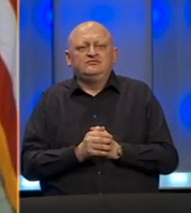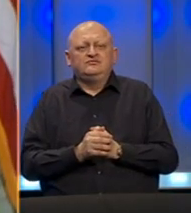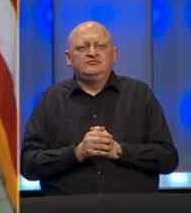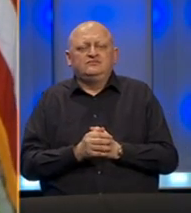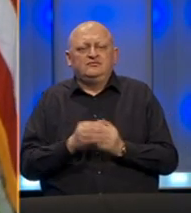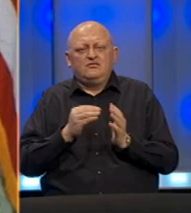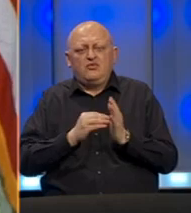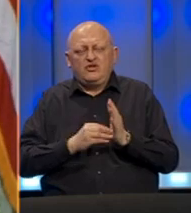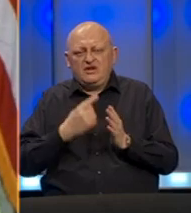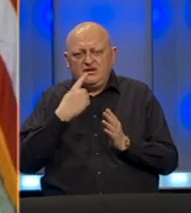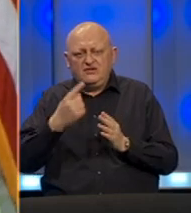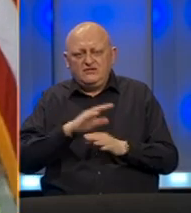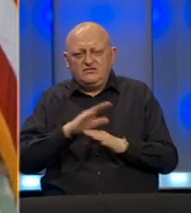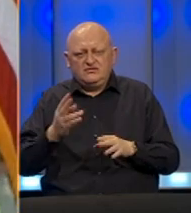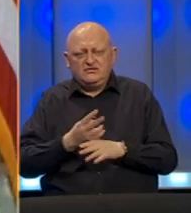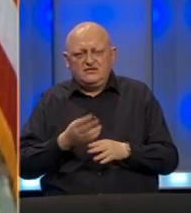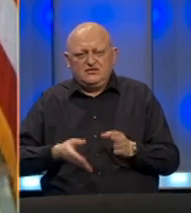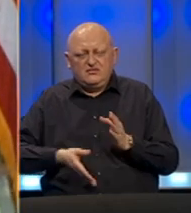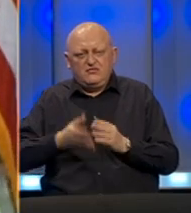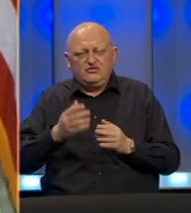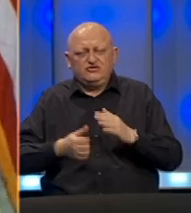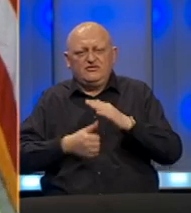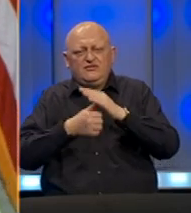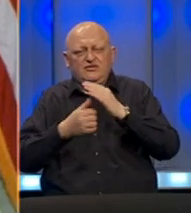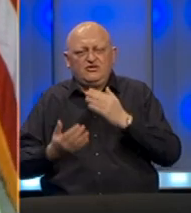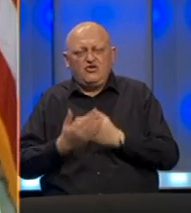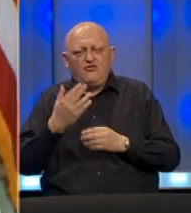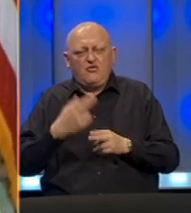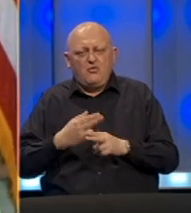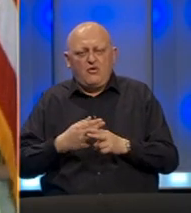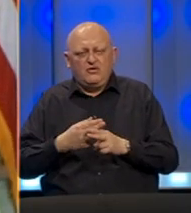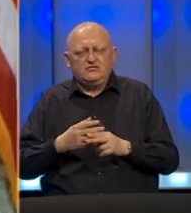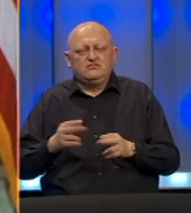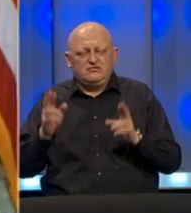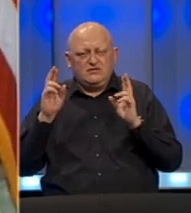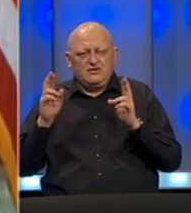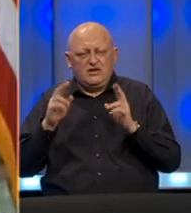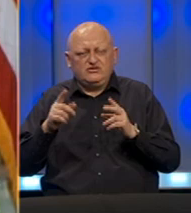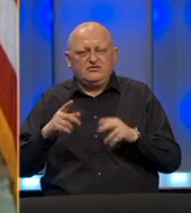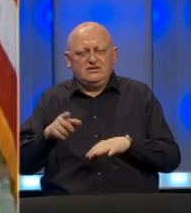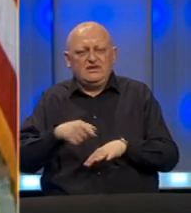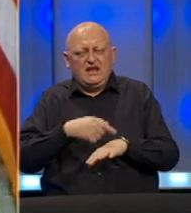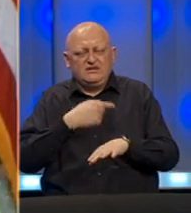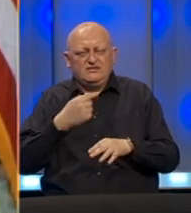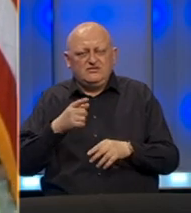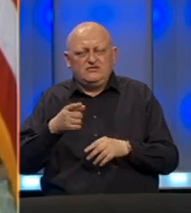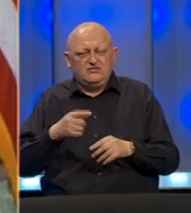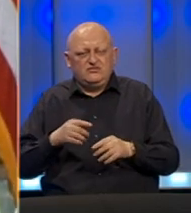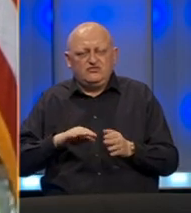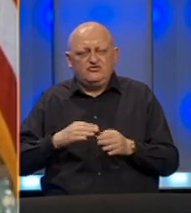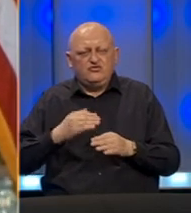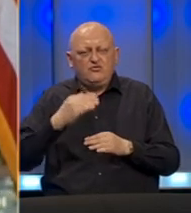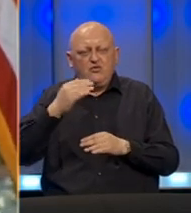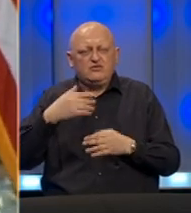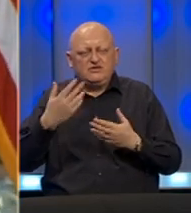Podaci govore da smo u cijeloj zemlji prošli vrh po broju novo zaraženih. Nadamo se da će se tako i nastaviti. To su pomaci koji